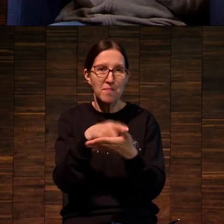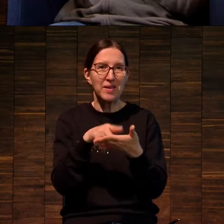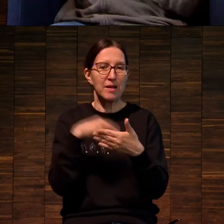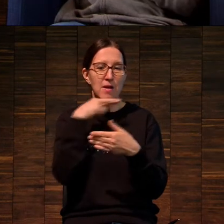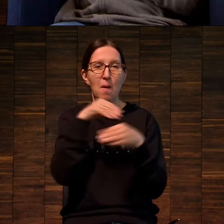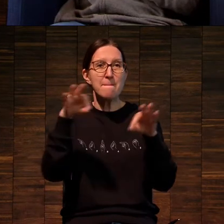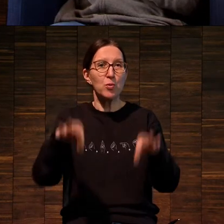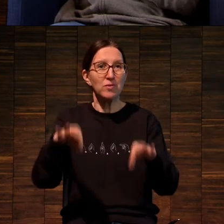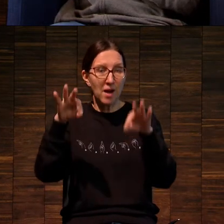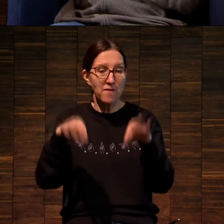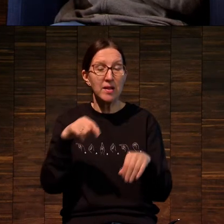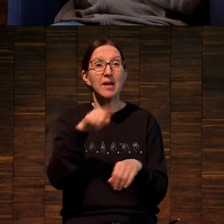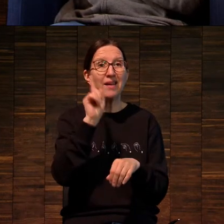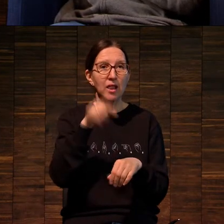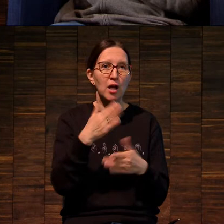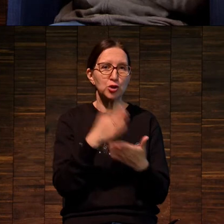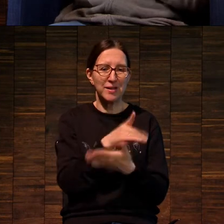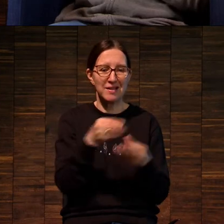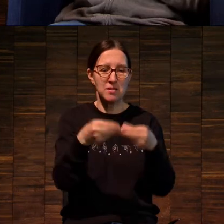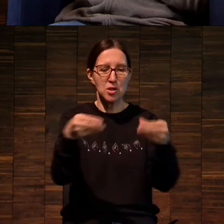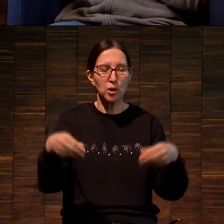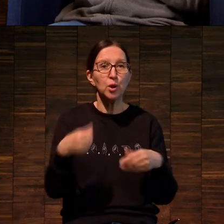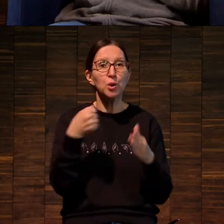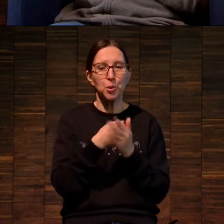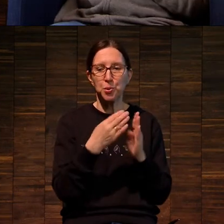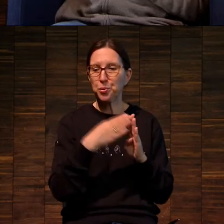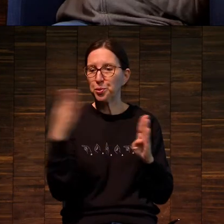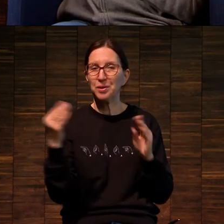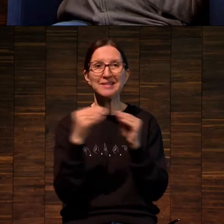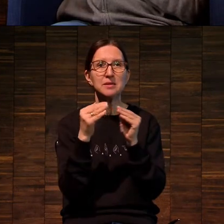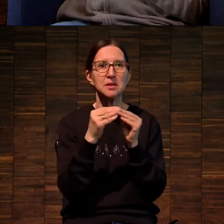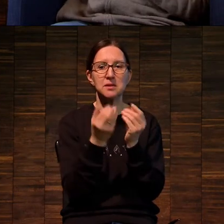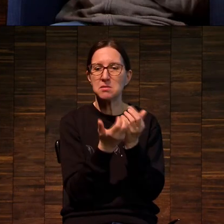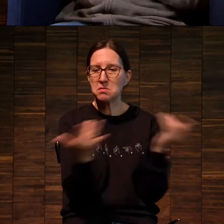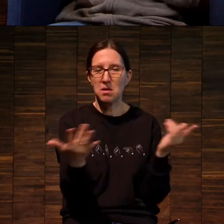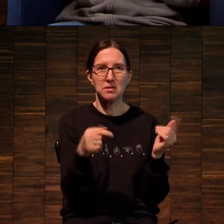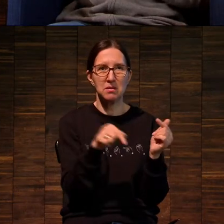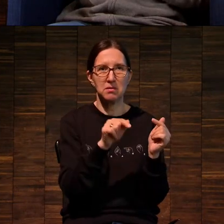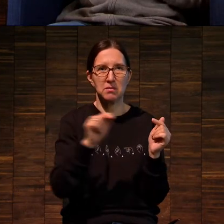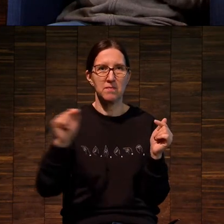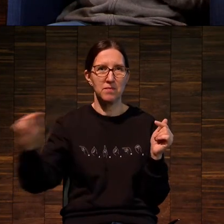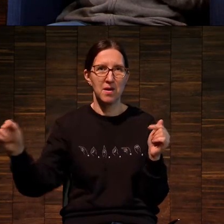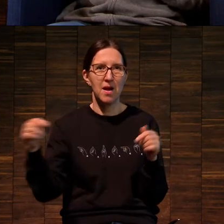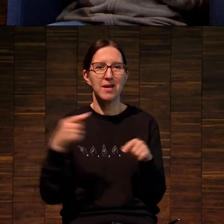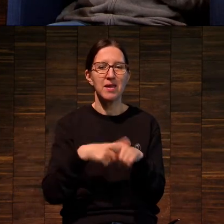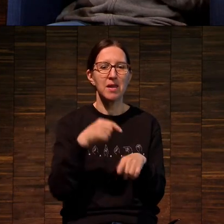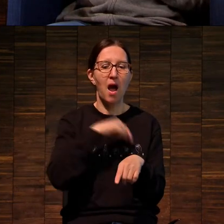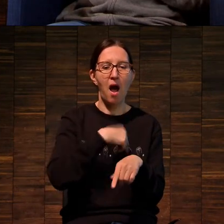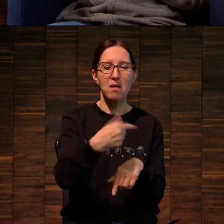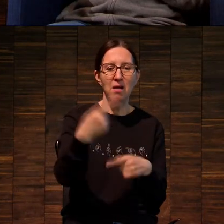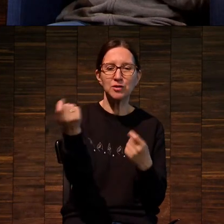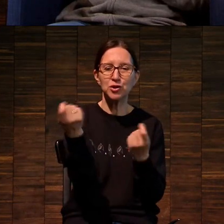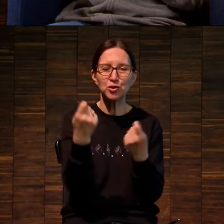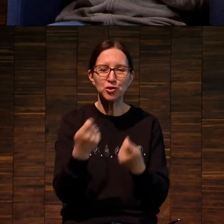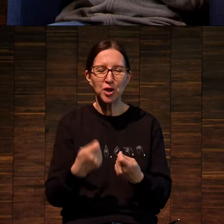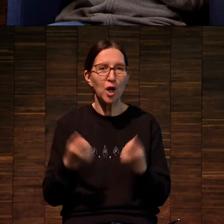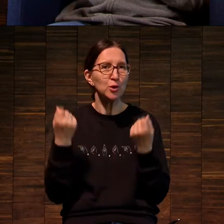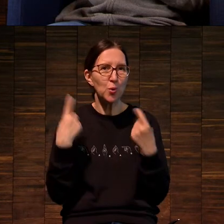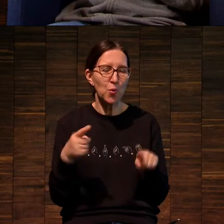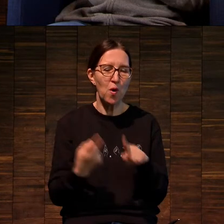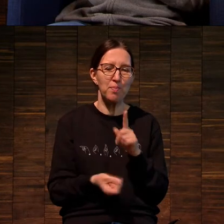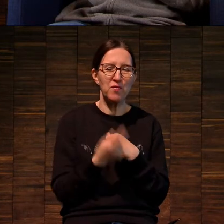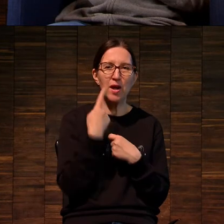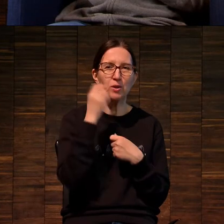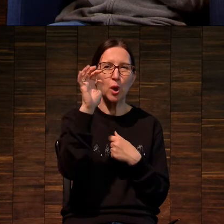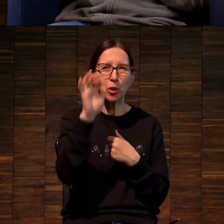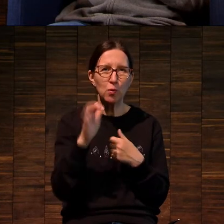И вот здесь на увеличенном мы уже видим, что характер штриха совершенно другой, что появляется точка, что появляется как бы... И при